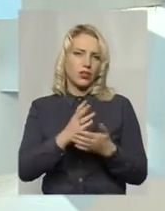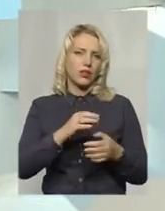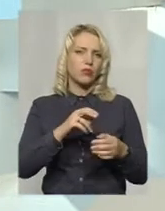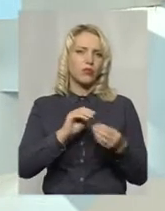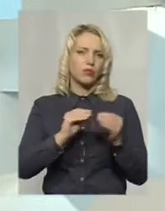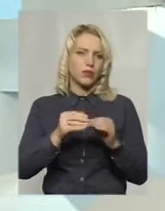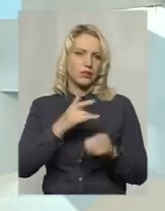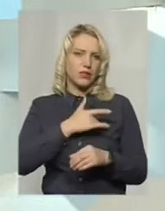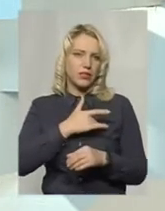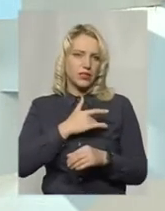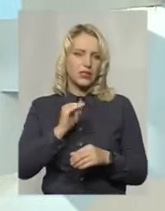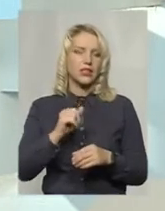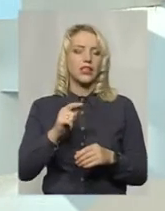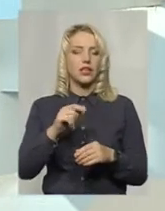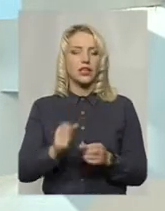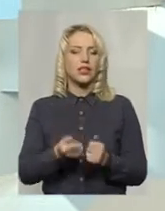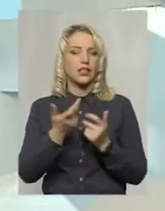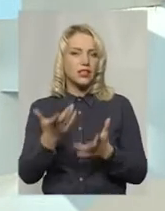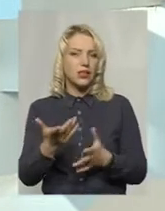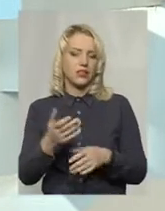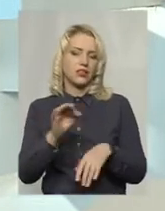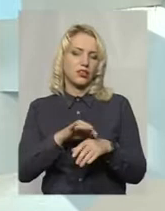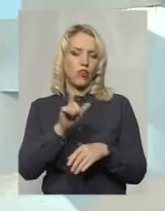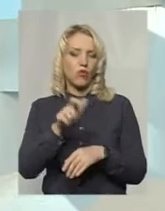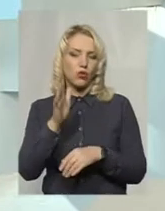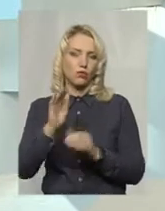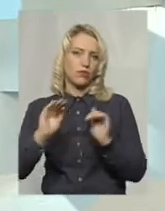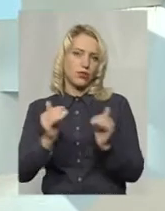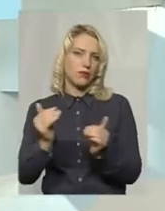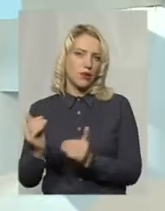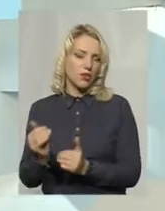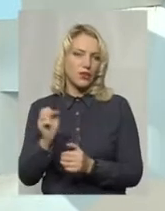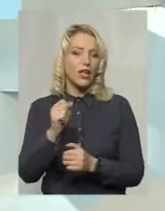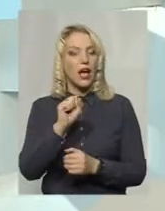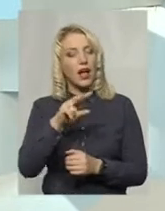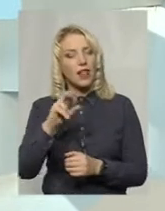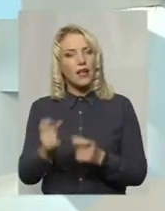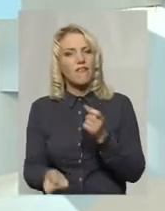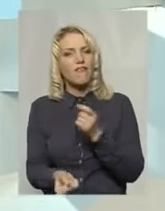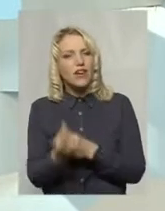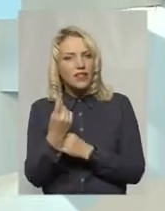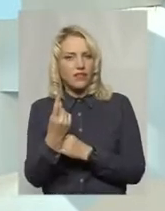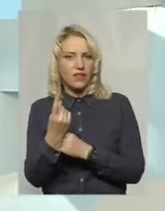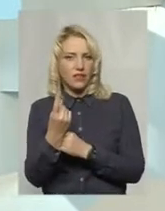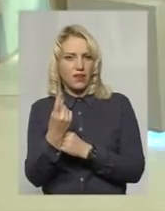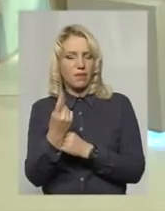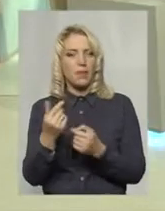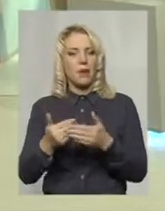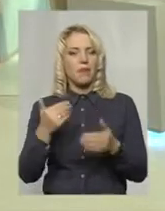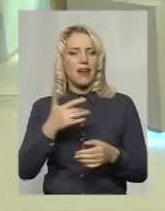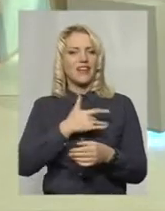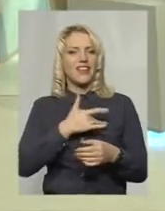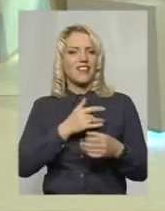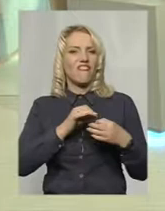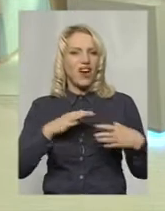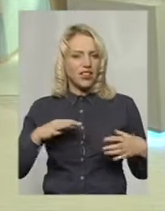системи. А, відповідно, кількість саме хворих буде зменшуватись. Але виявлення перед, скажімо, інфарктних станів,